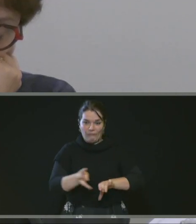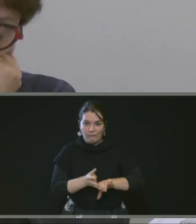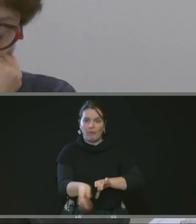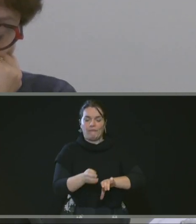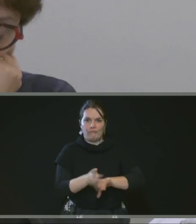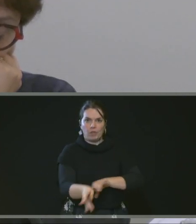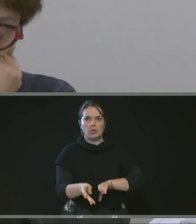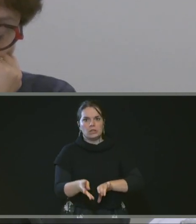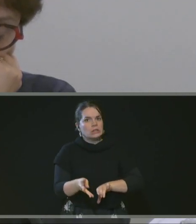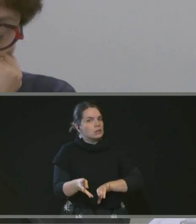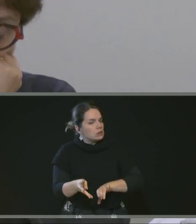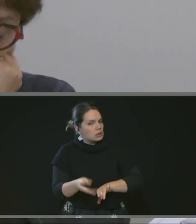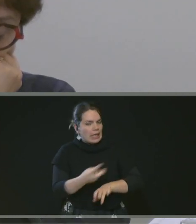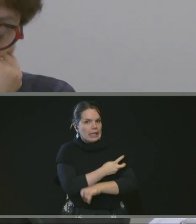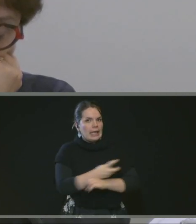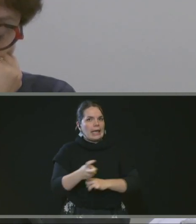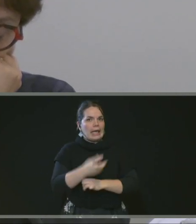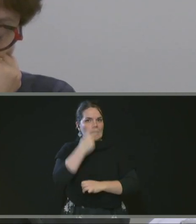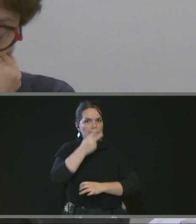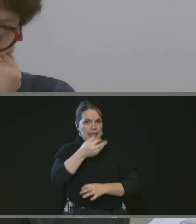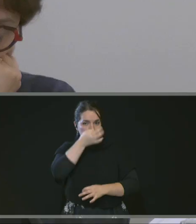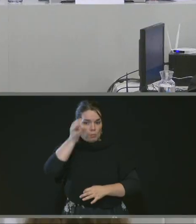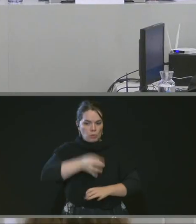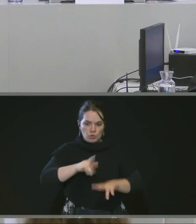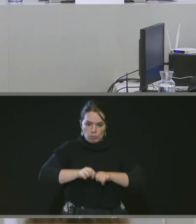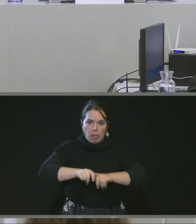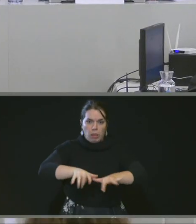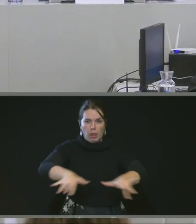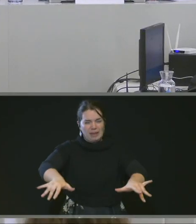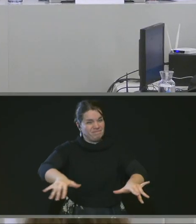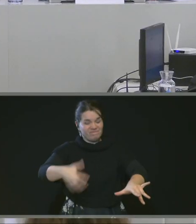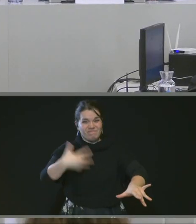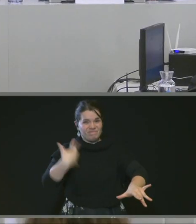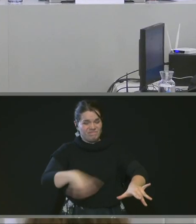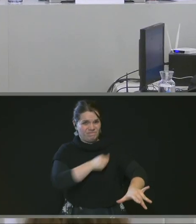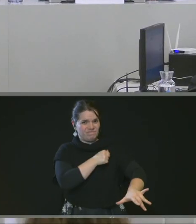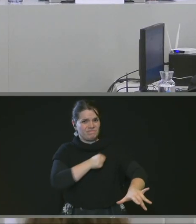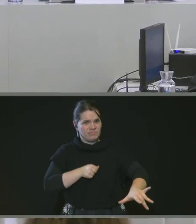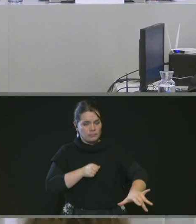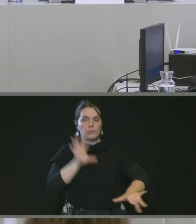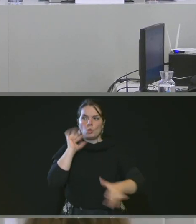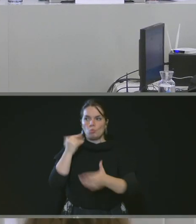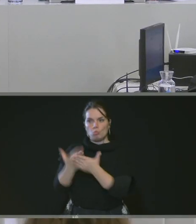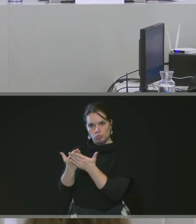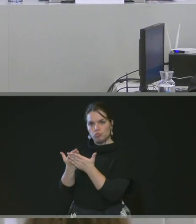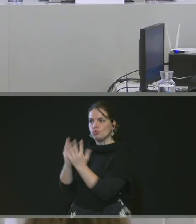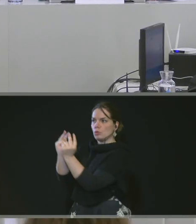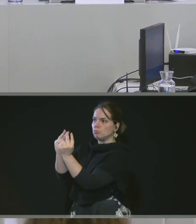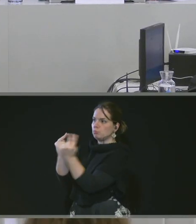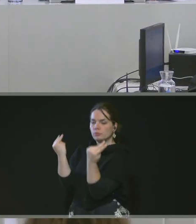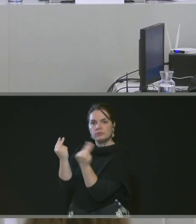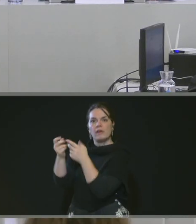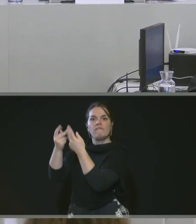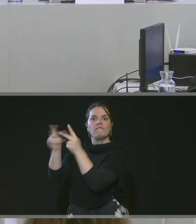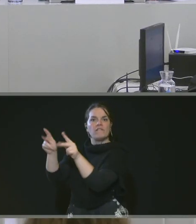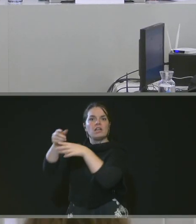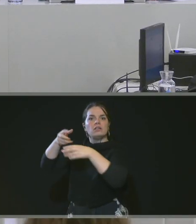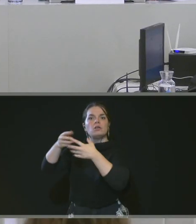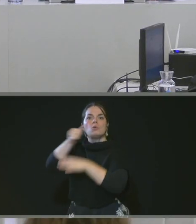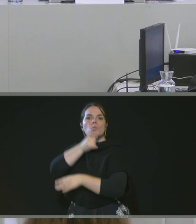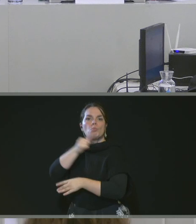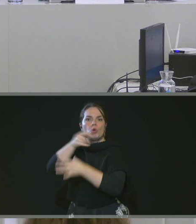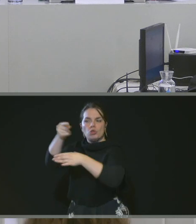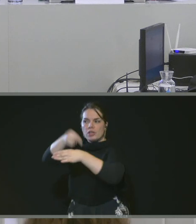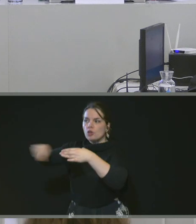pollution. Dans ce cadre-là, un permis de construire avait été accordé par la ville de Petit-Quevillis en tacite